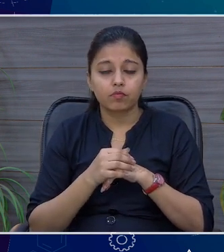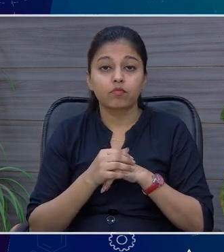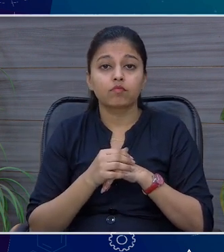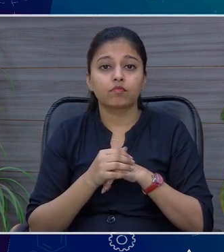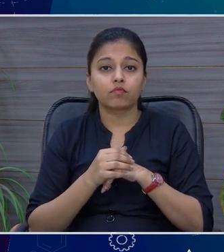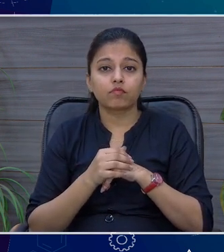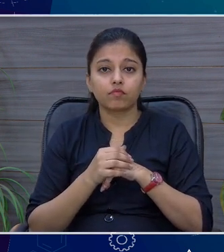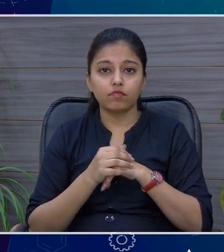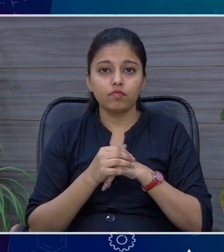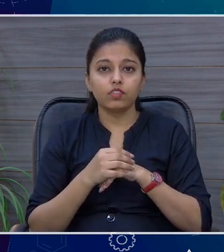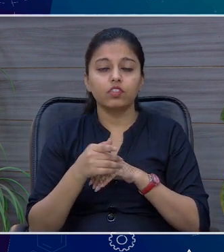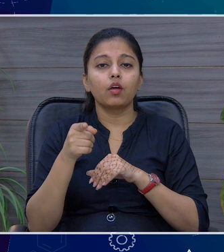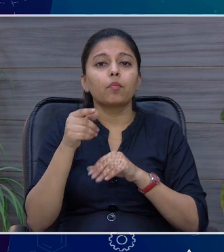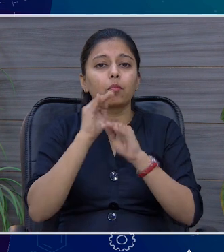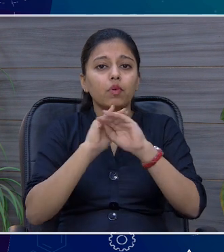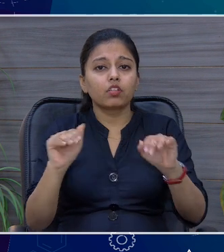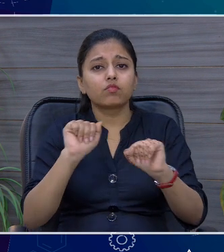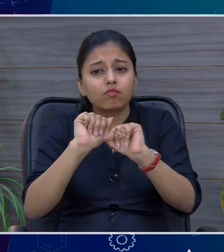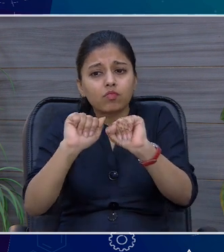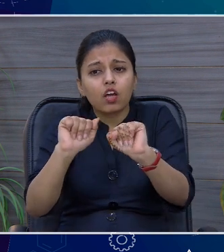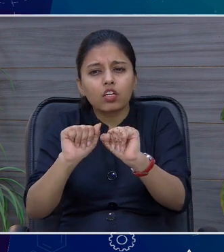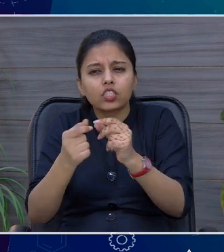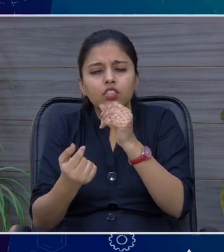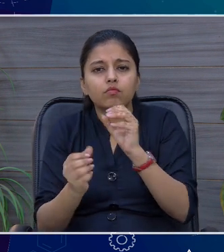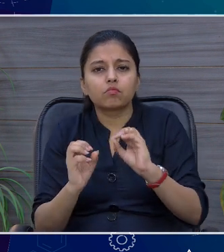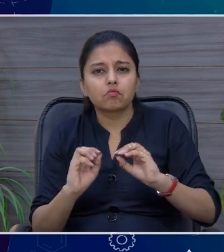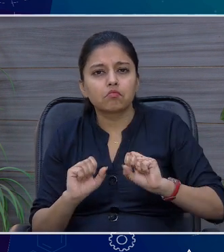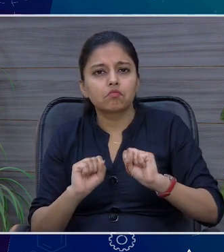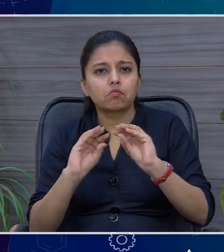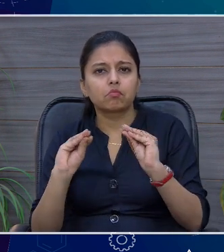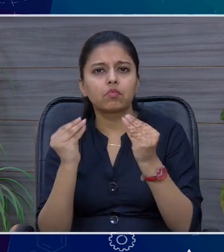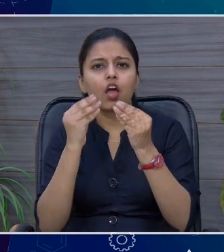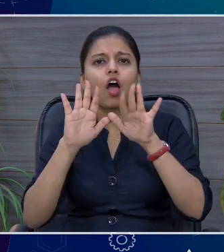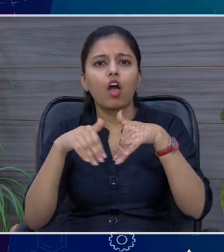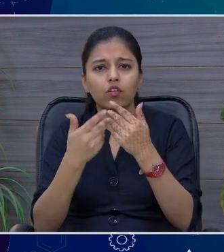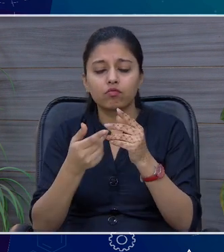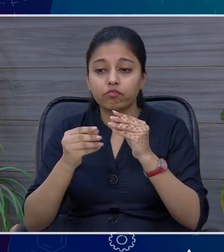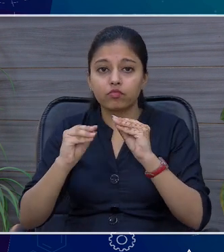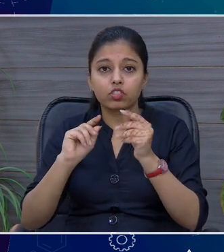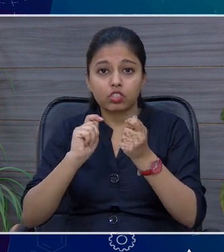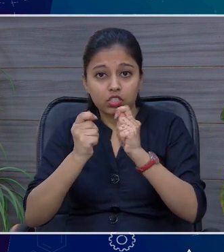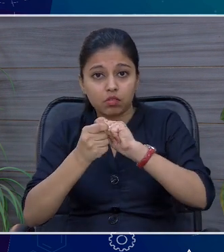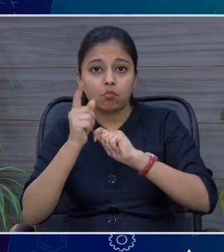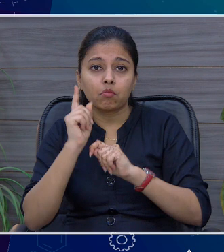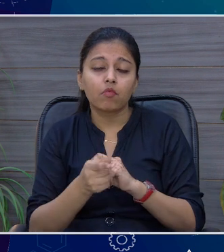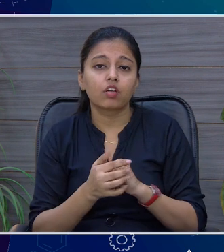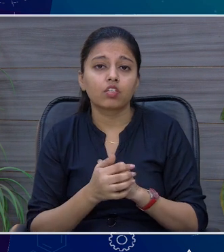जो है उसको एपावर करने के लिए नेशन पेन अप्टूच बिल्कुल मुझे लग रहा है प्रेक्टिकल